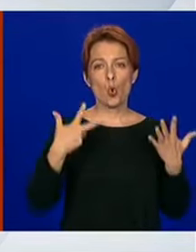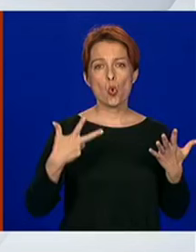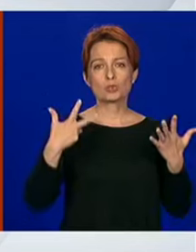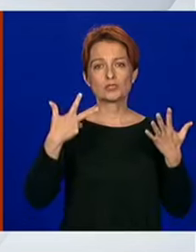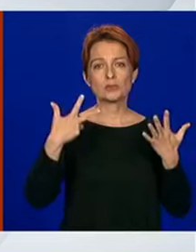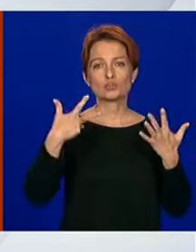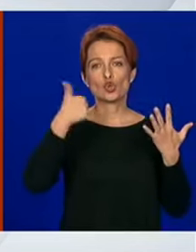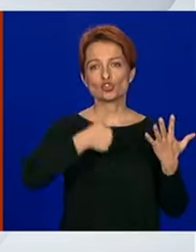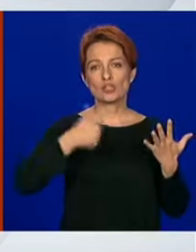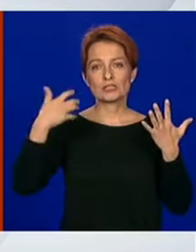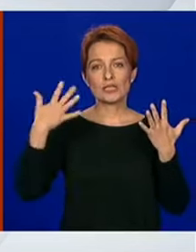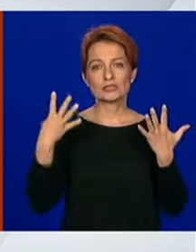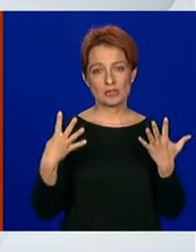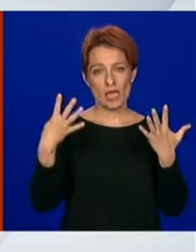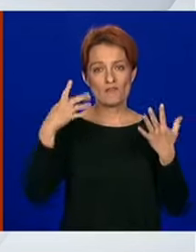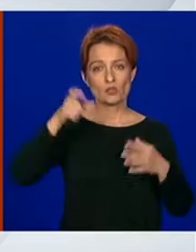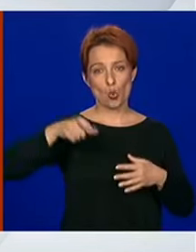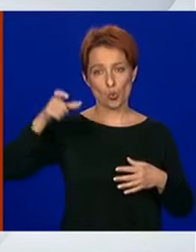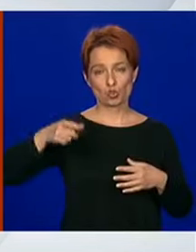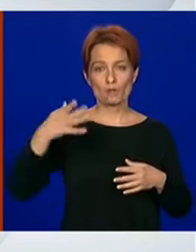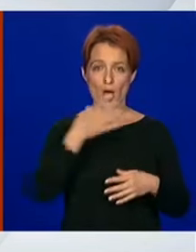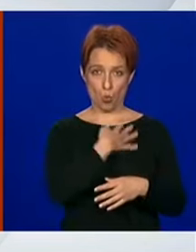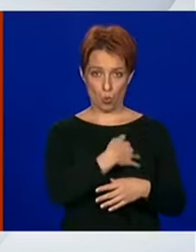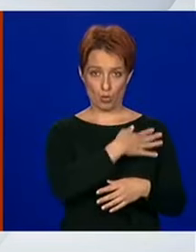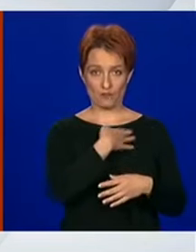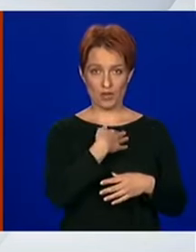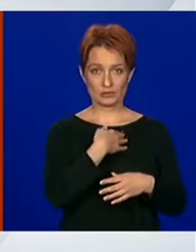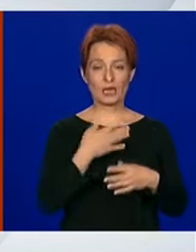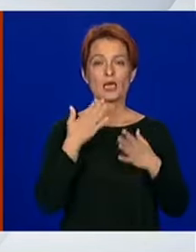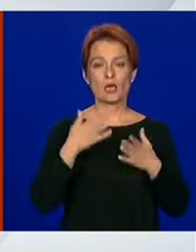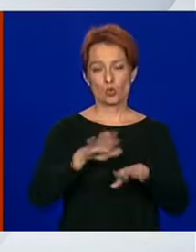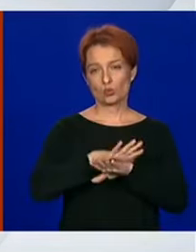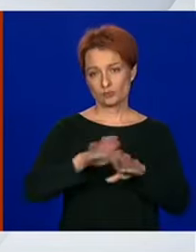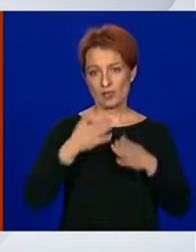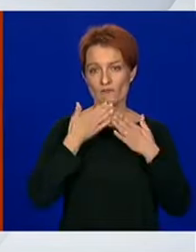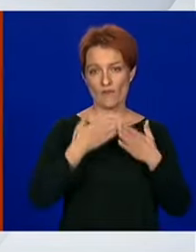osoba u Republici Hrvatskoj. Evo, toliko za sada. Hvala.